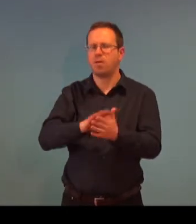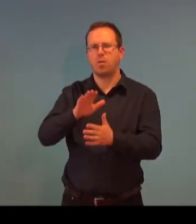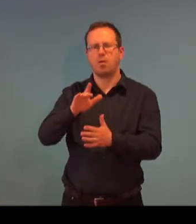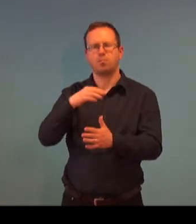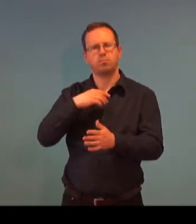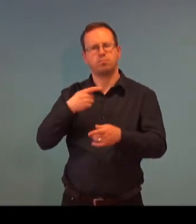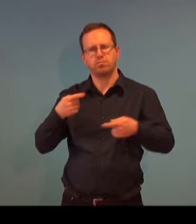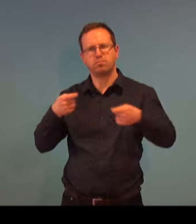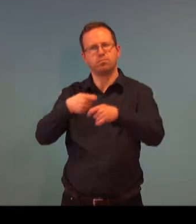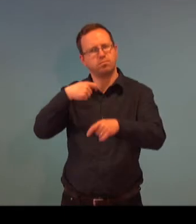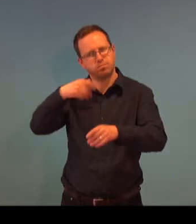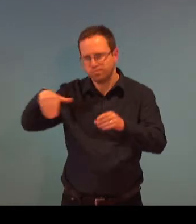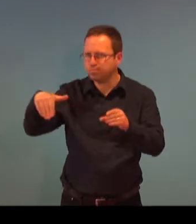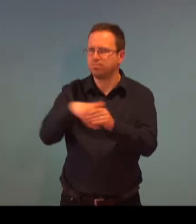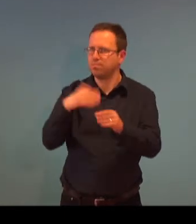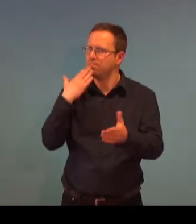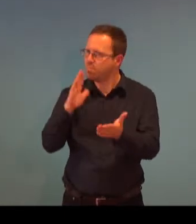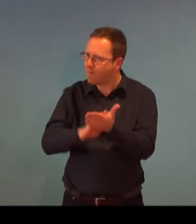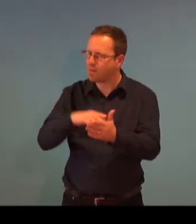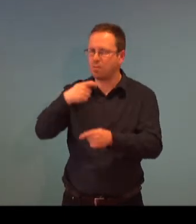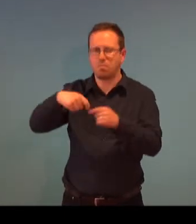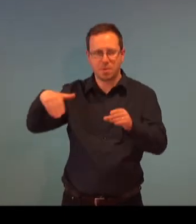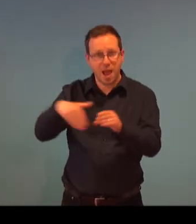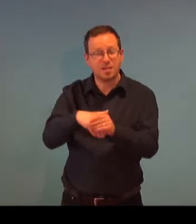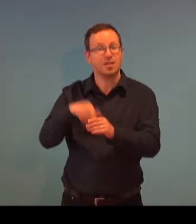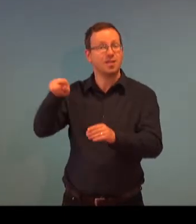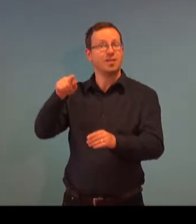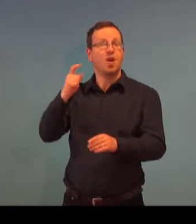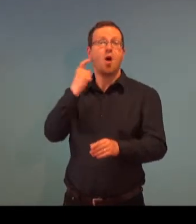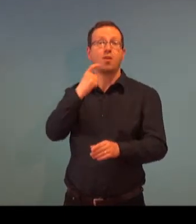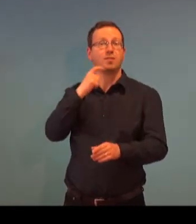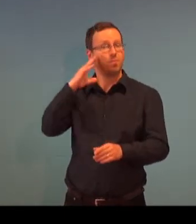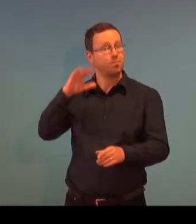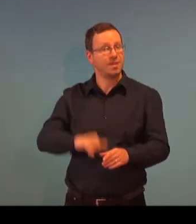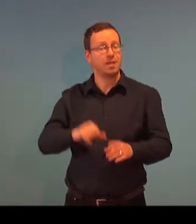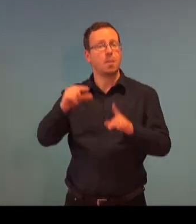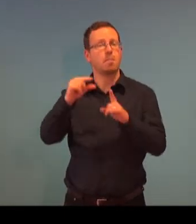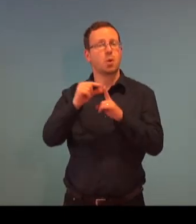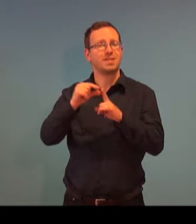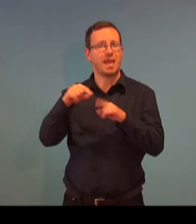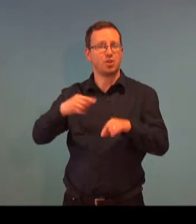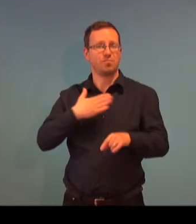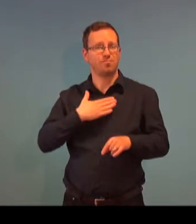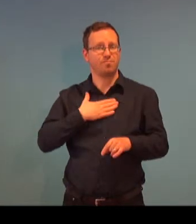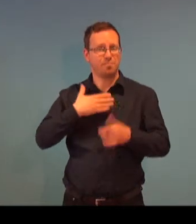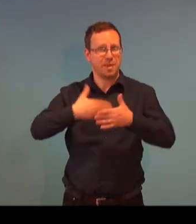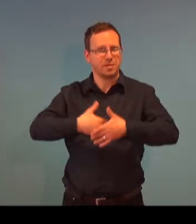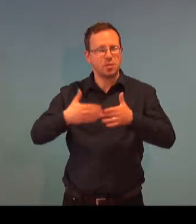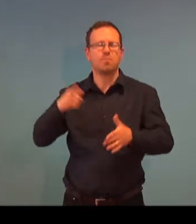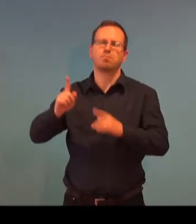dotáhnout do vítězného konce nejenom zaměstnání, ale toho, že i u nás bytlí v Prseči.